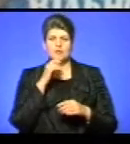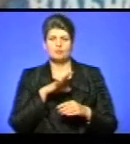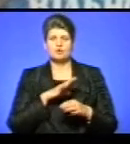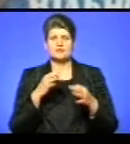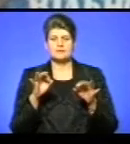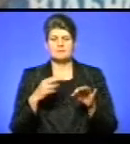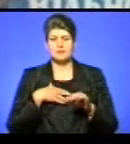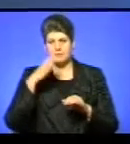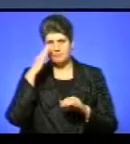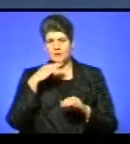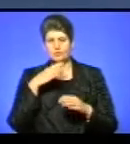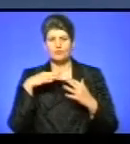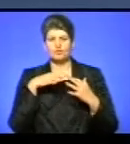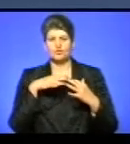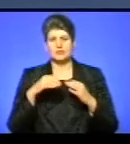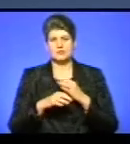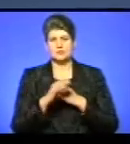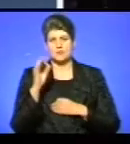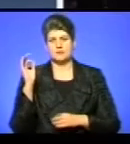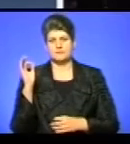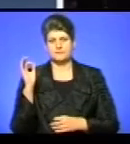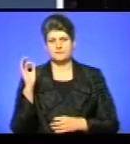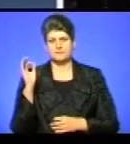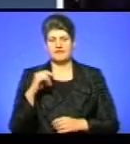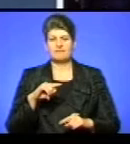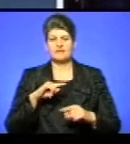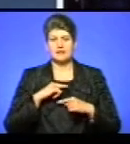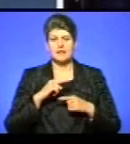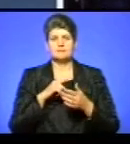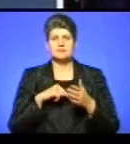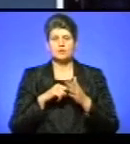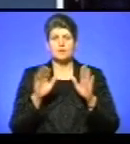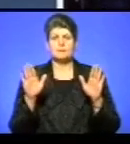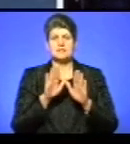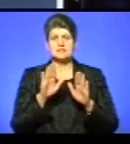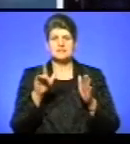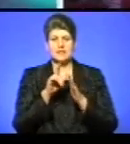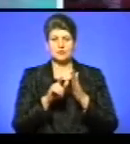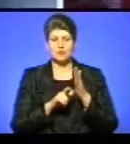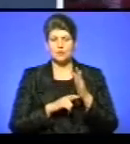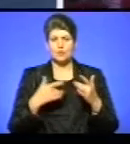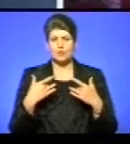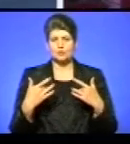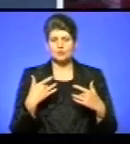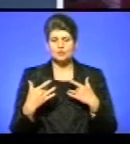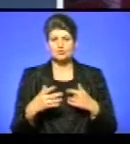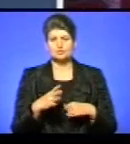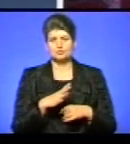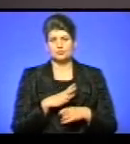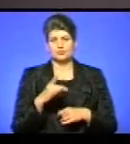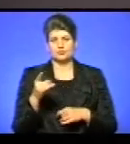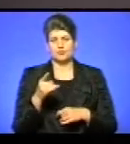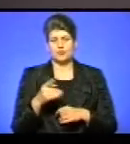тому що мій батько водює на Сході. Фінал міського пісенного конкурсу «Окрилені піснею» відбувся у